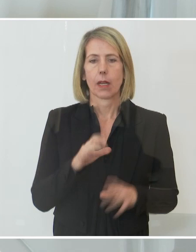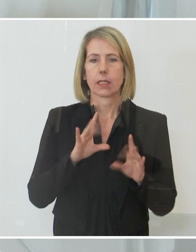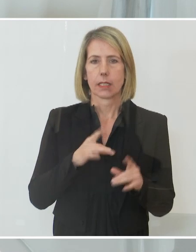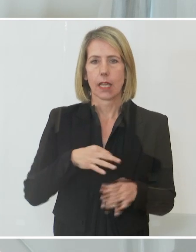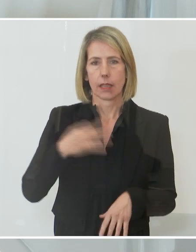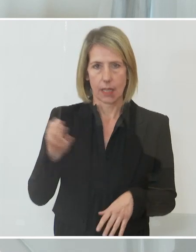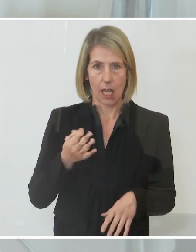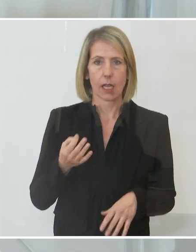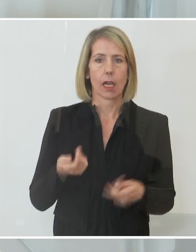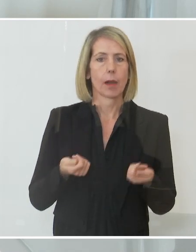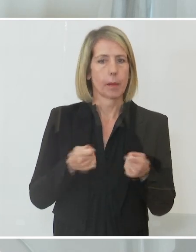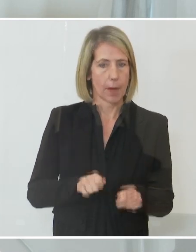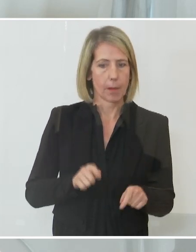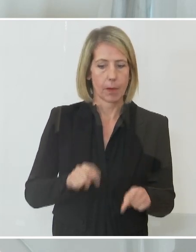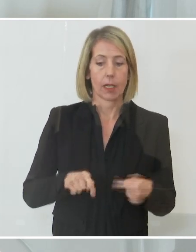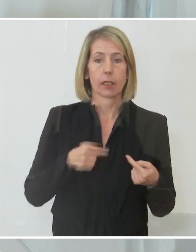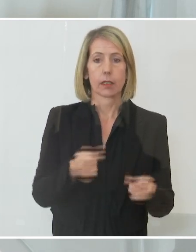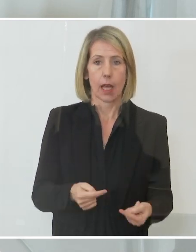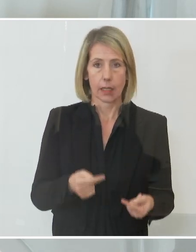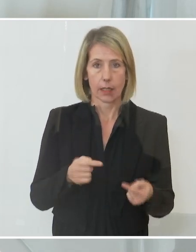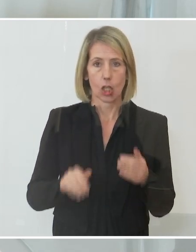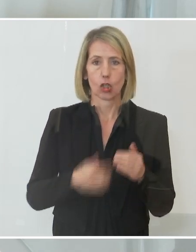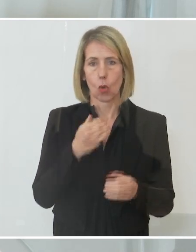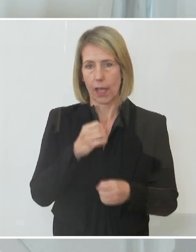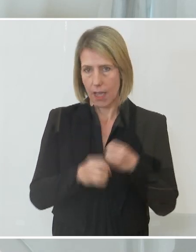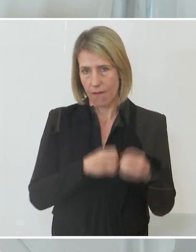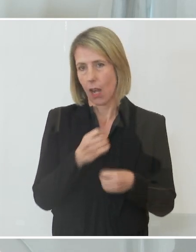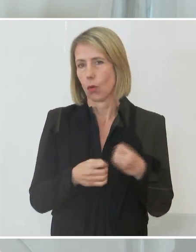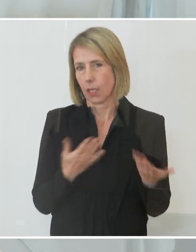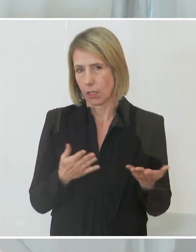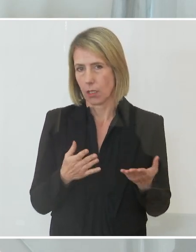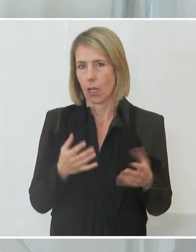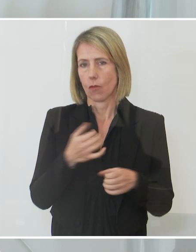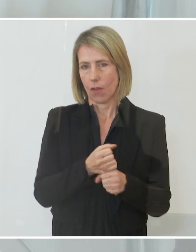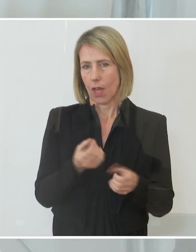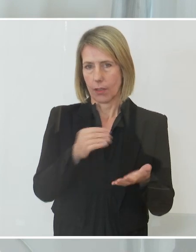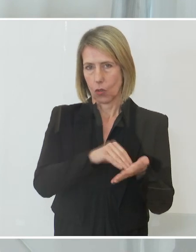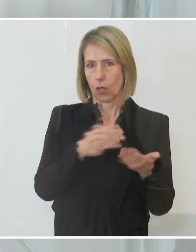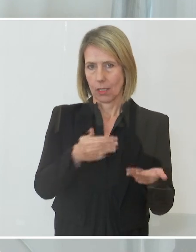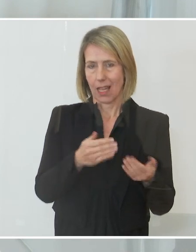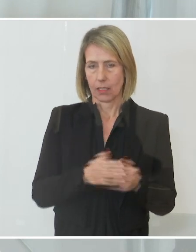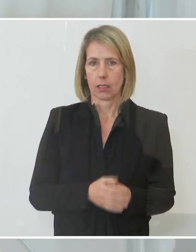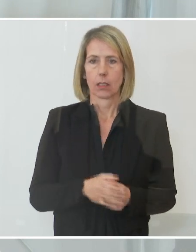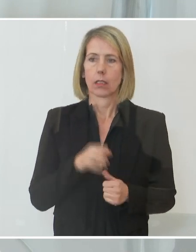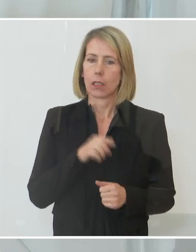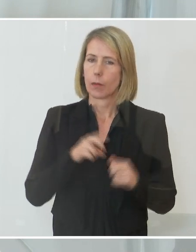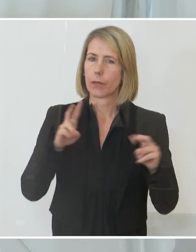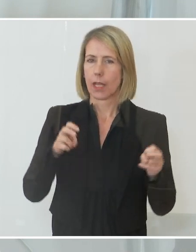dann wird er neu evaluiert, das ist verfassungsmäßig auch so vorgegeben. Und jetzt kommt, finde ich, das Schöne an dem Thema,